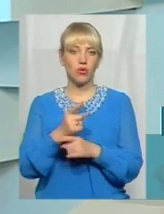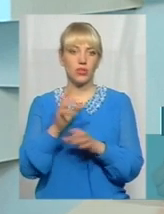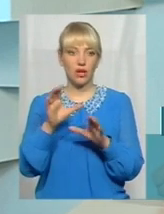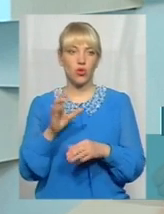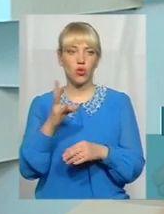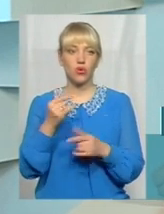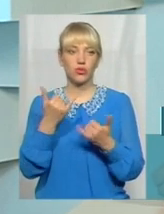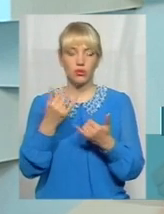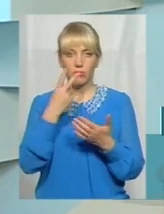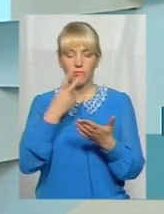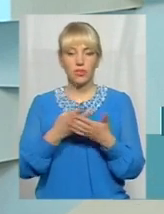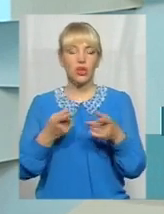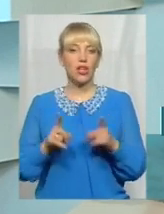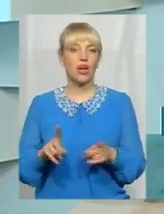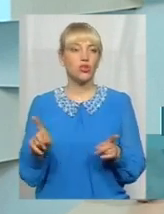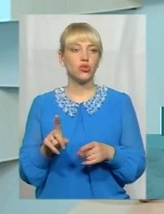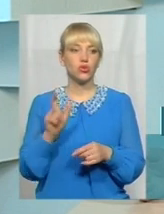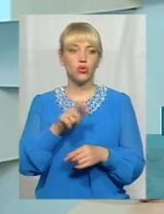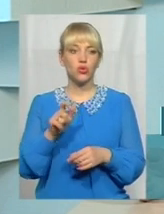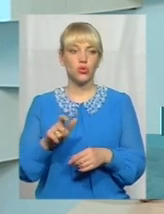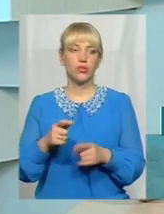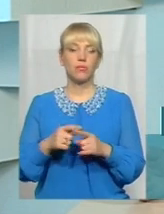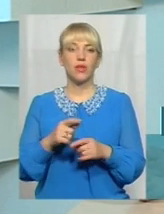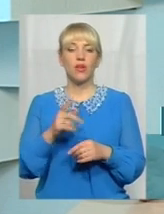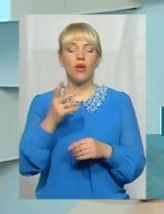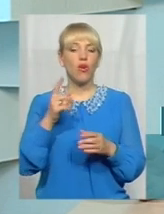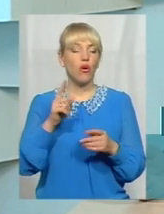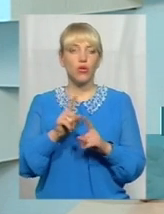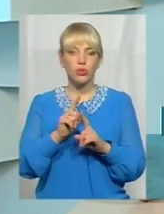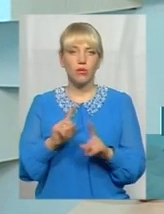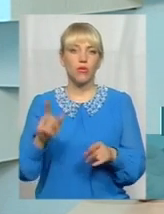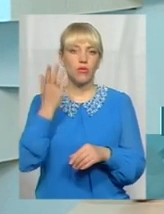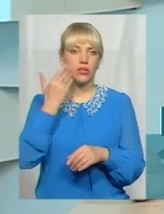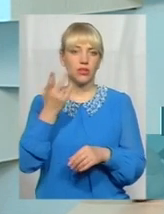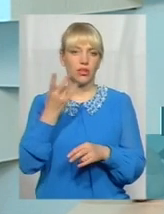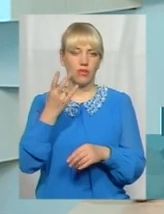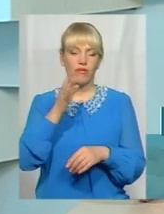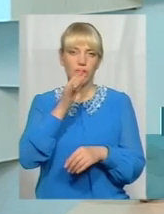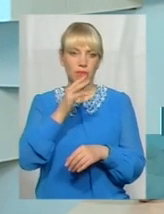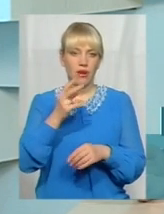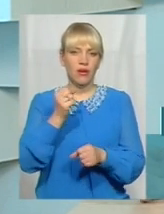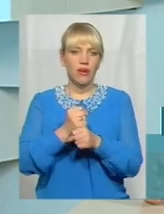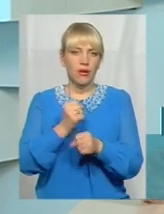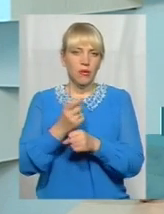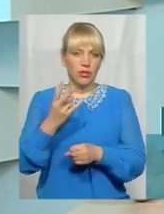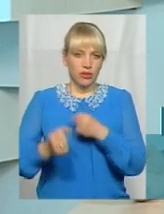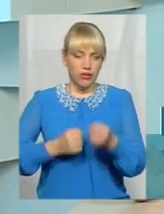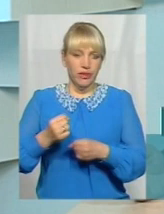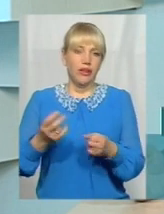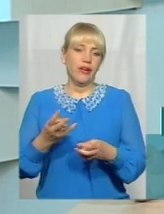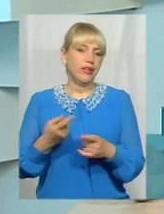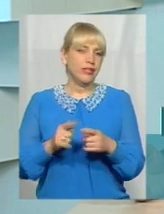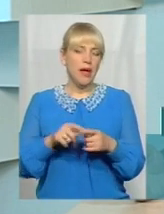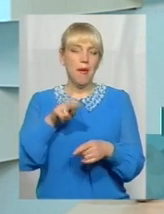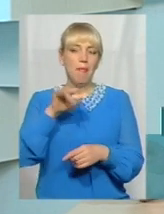сьогоднішні реалії, що людям треба особливо в годину пік добиратися на роботу. Година пік – це проблема в кожній